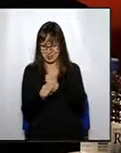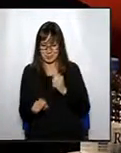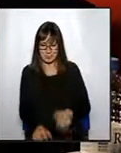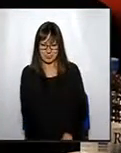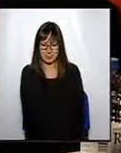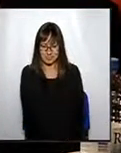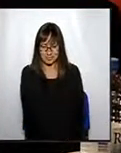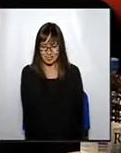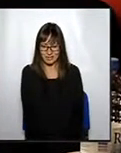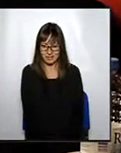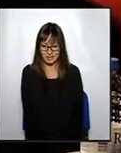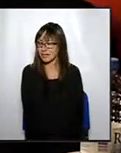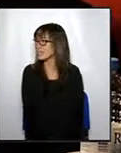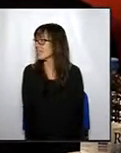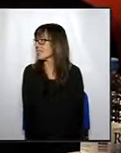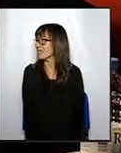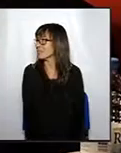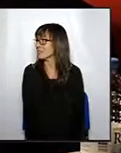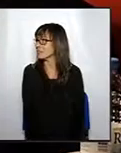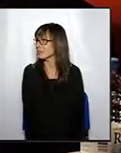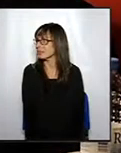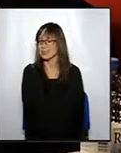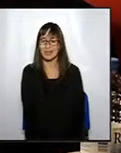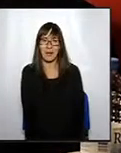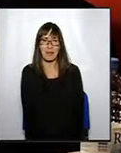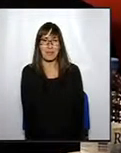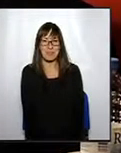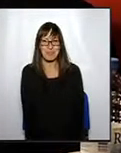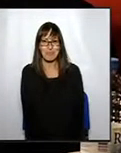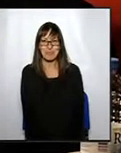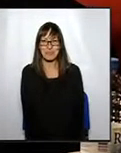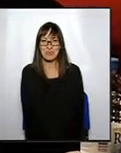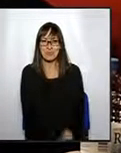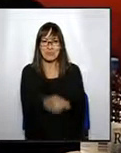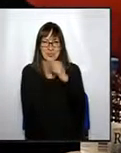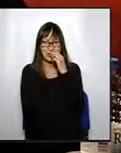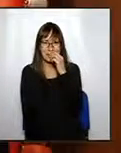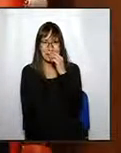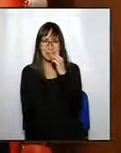que no sé no sé què ve aquesta pregunta senyor Anglada